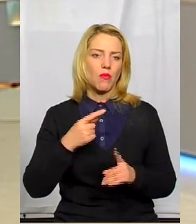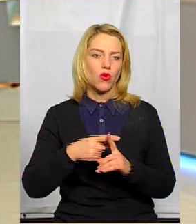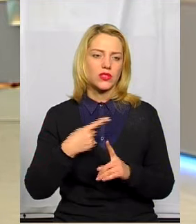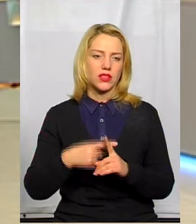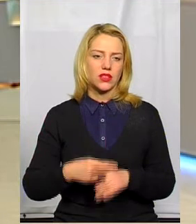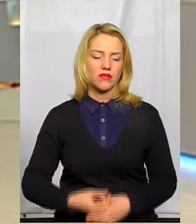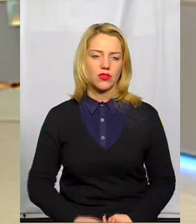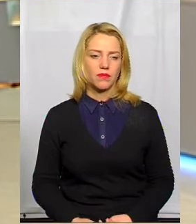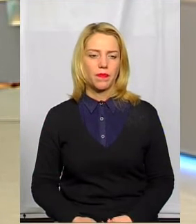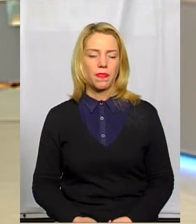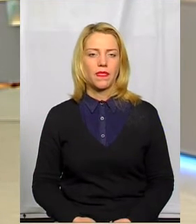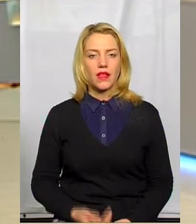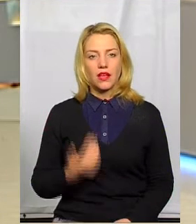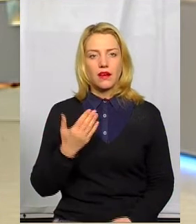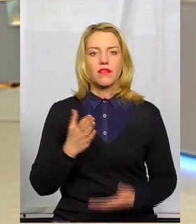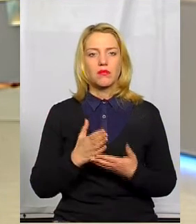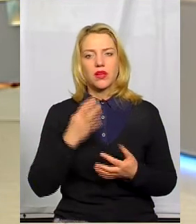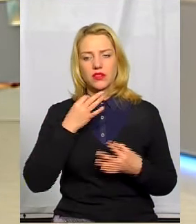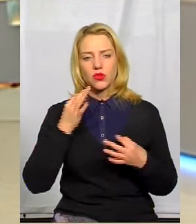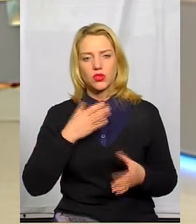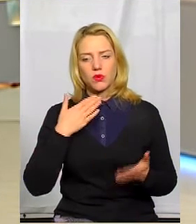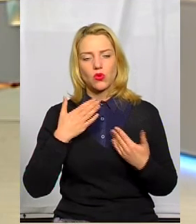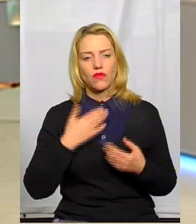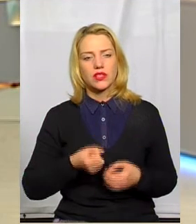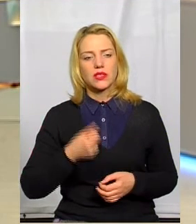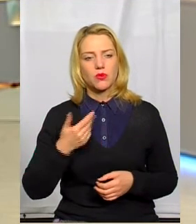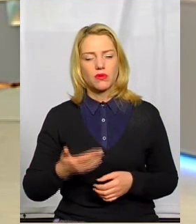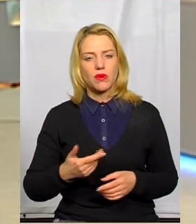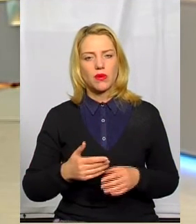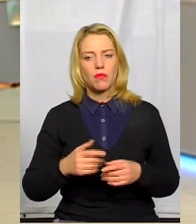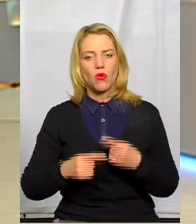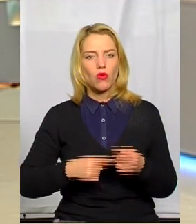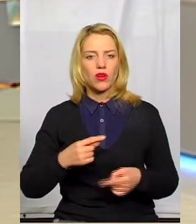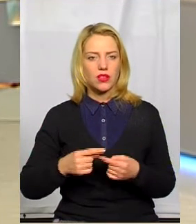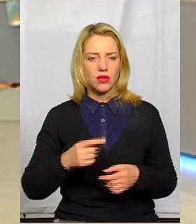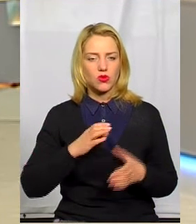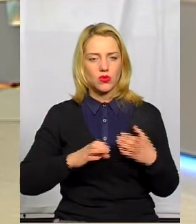зрозуміло. Пане Микола, от ви маєте досвід спілкування з кількома поколіннями студентської молоді.